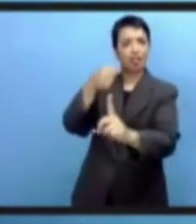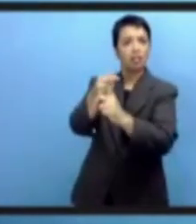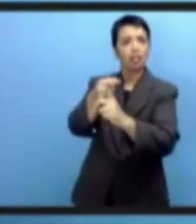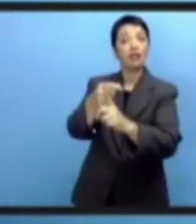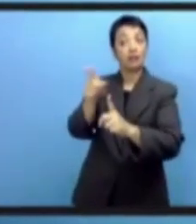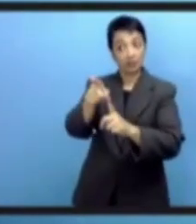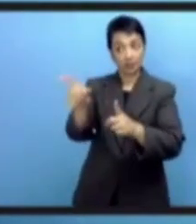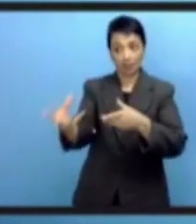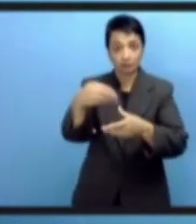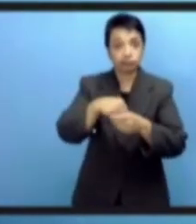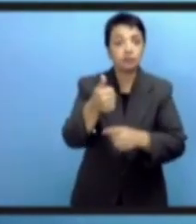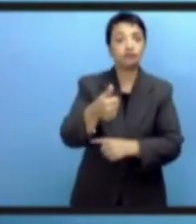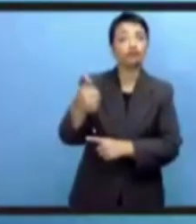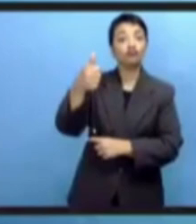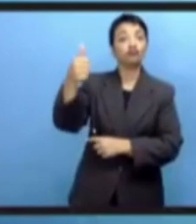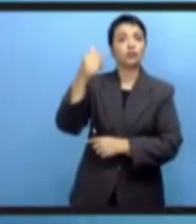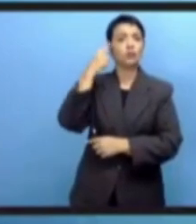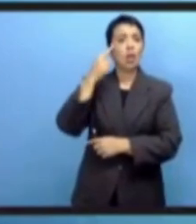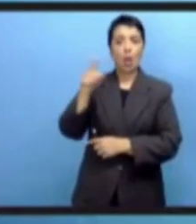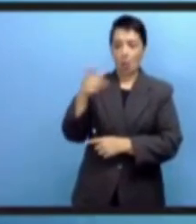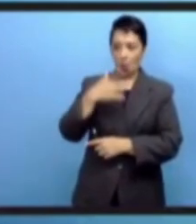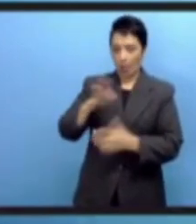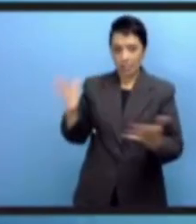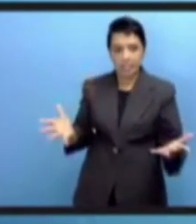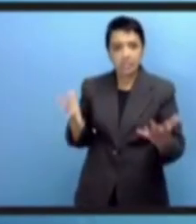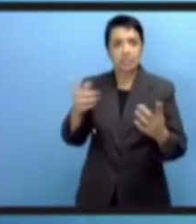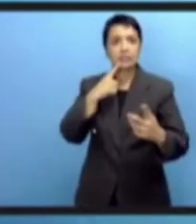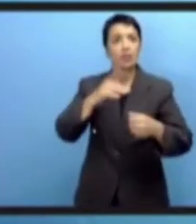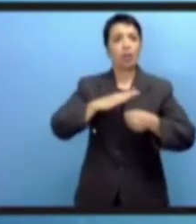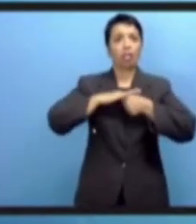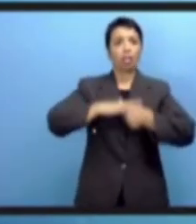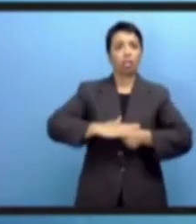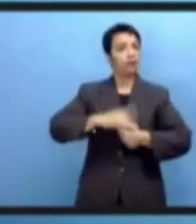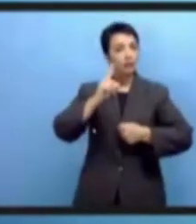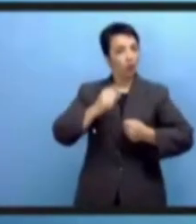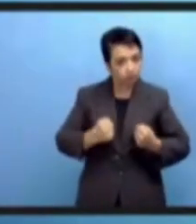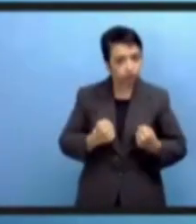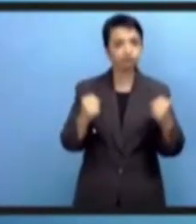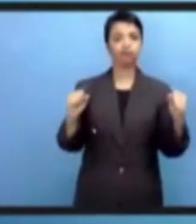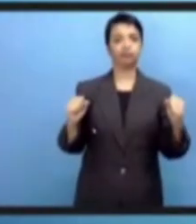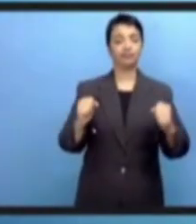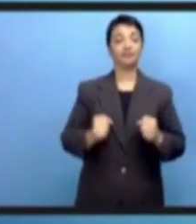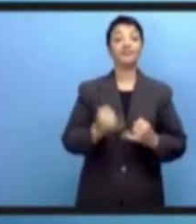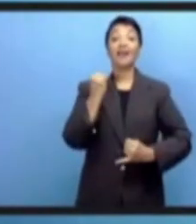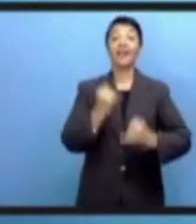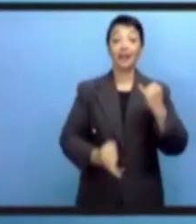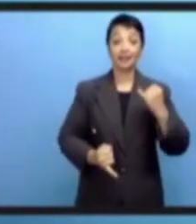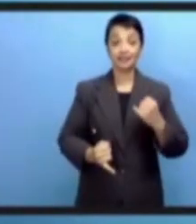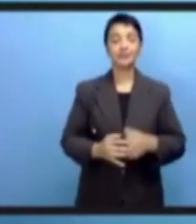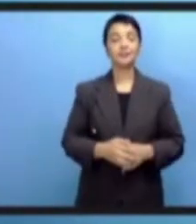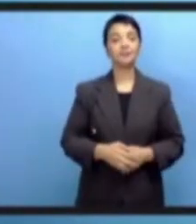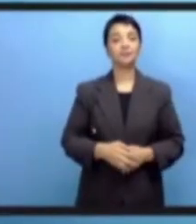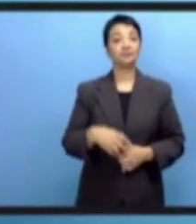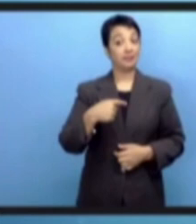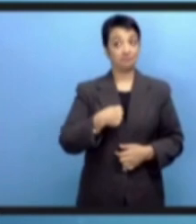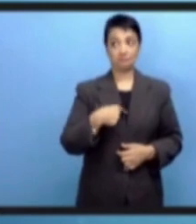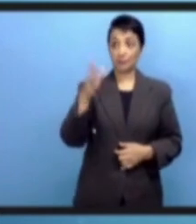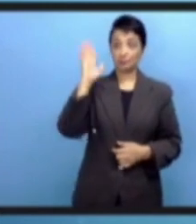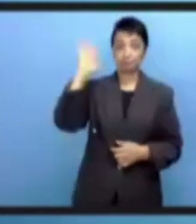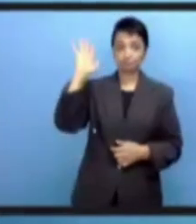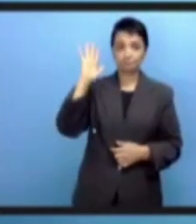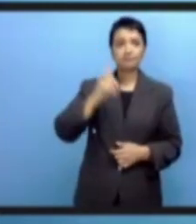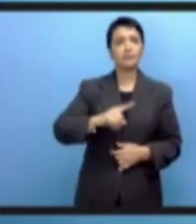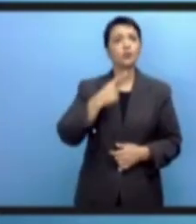насилия, а также обеспечения всестороннего участия всех заинтересованных сторон в процессе принятия решений. Наконец,